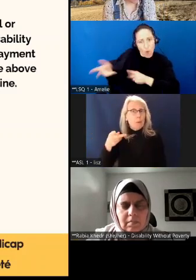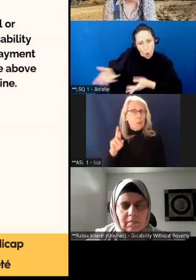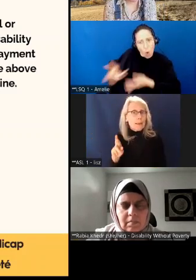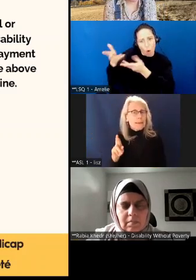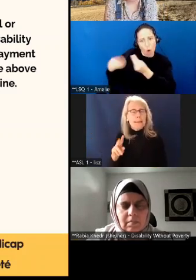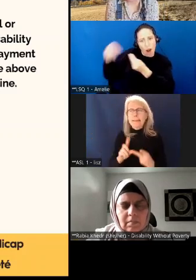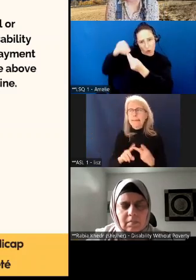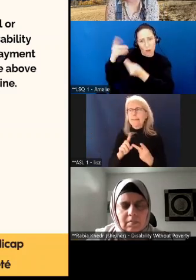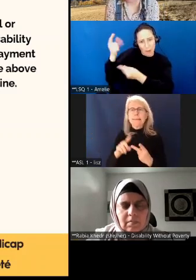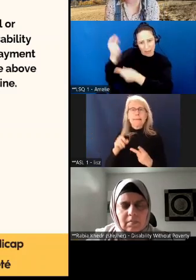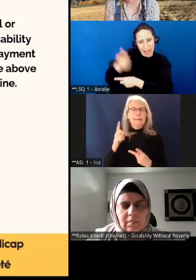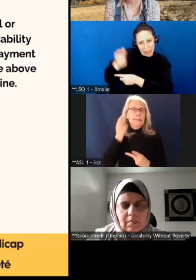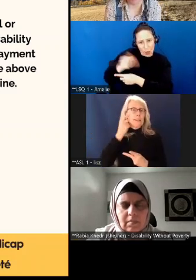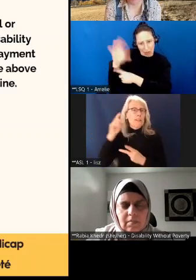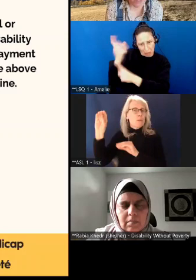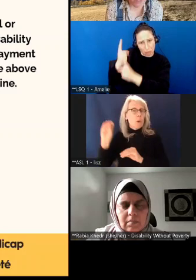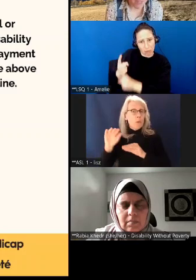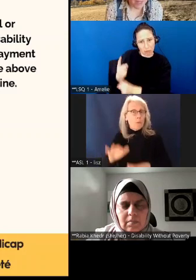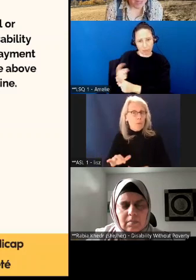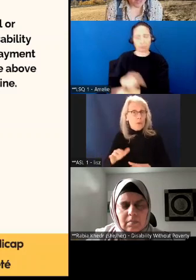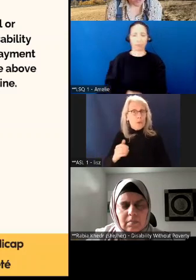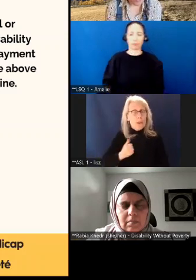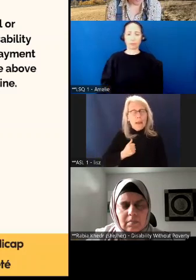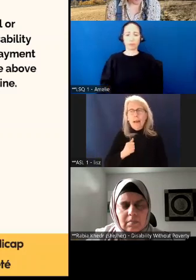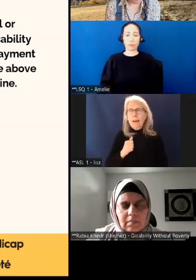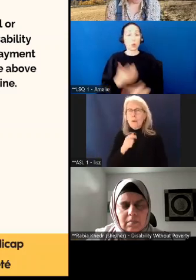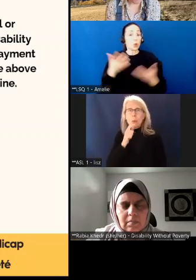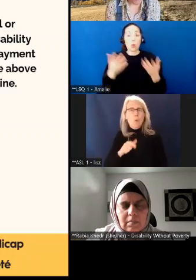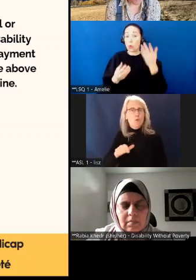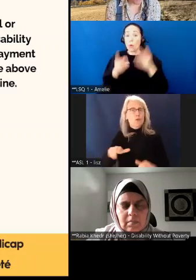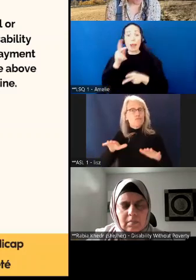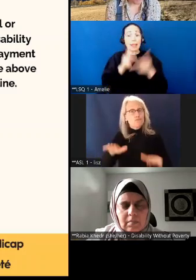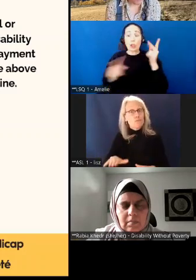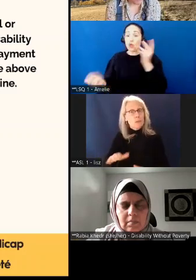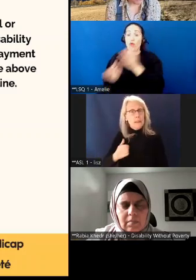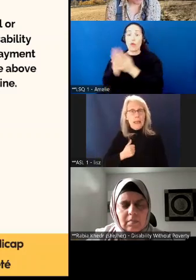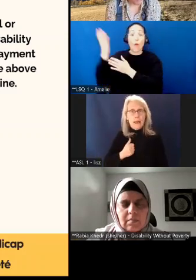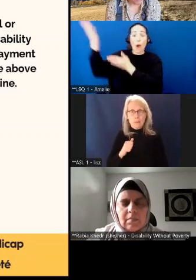décente ou des personnes nouvellement arrivées au Canada.